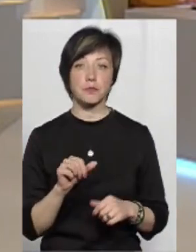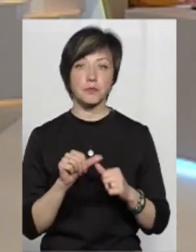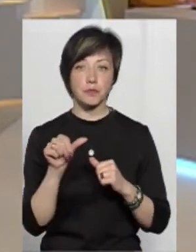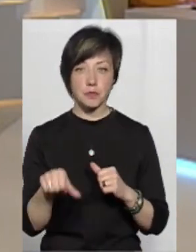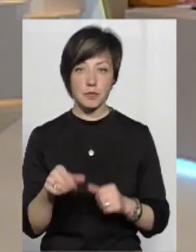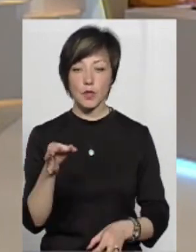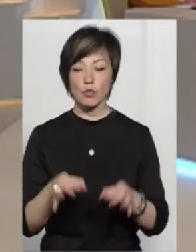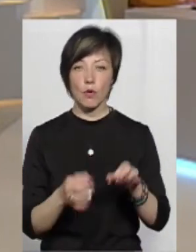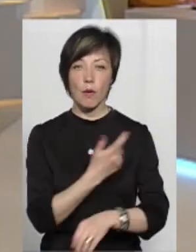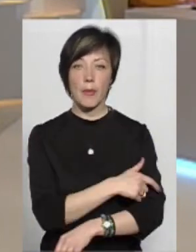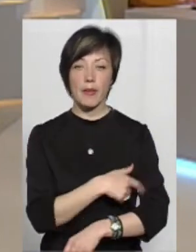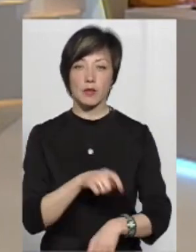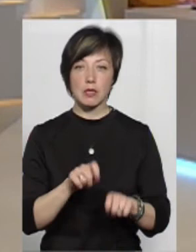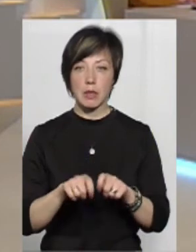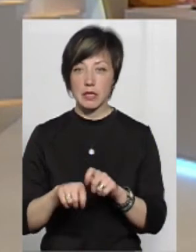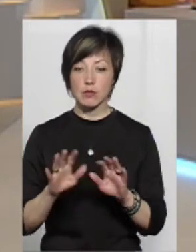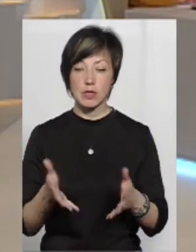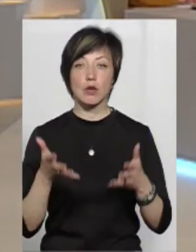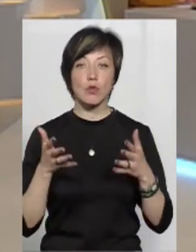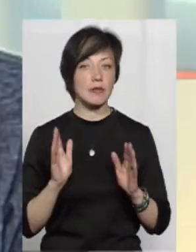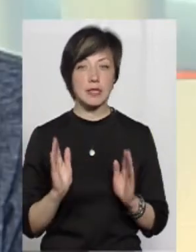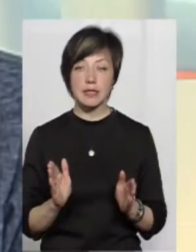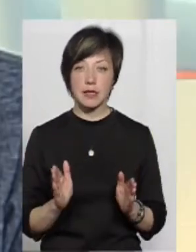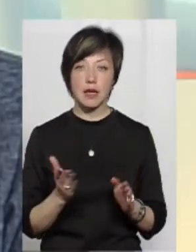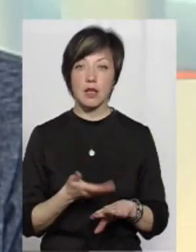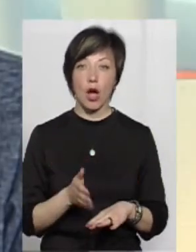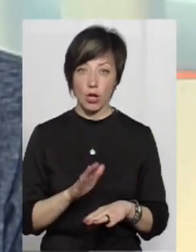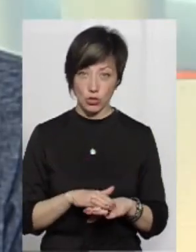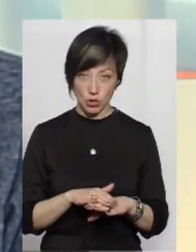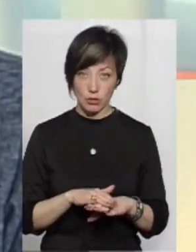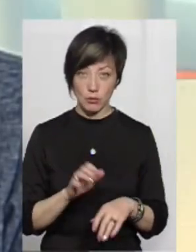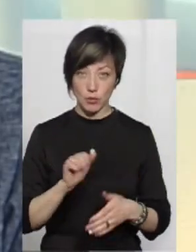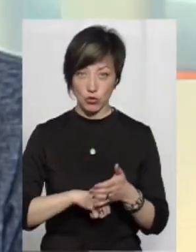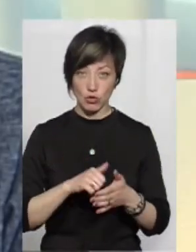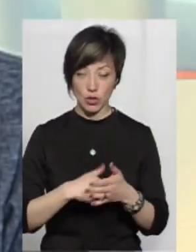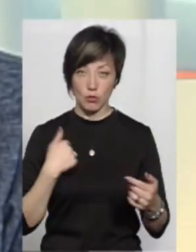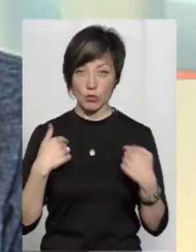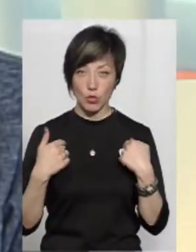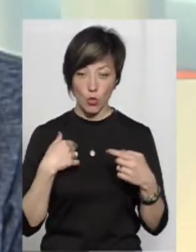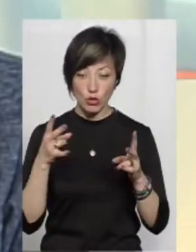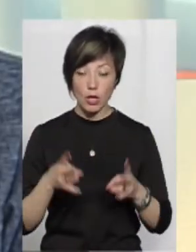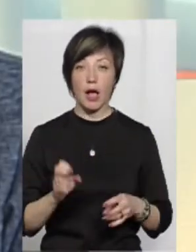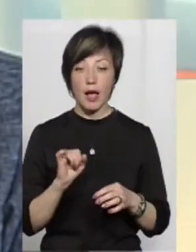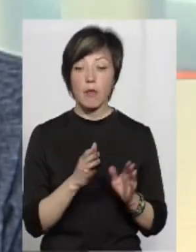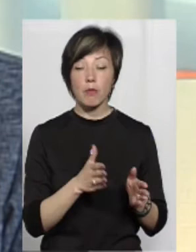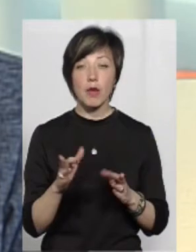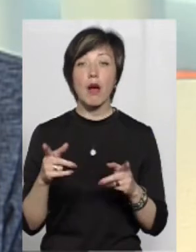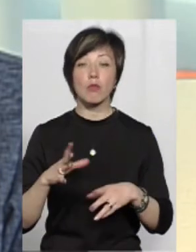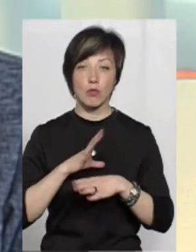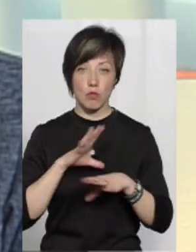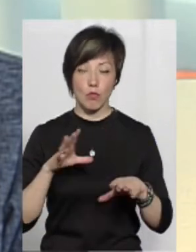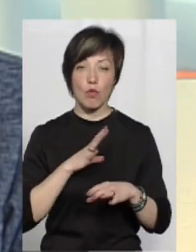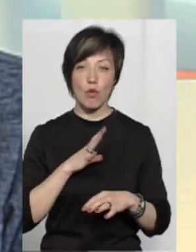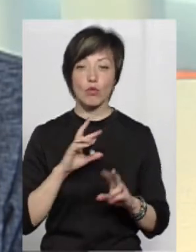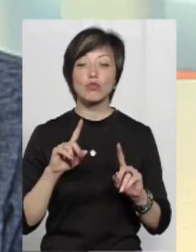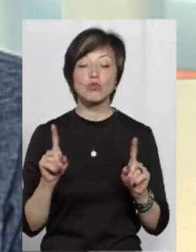зокрема, судово-медичні експертизи, де буде з'ясовуватись не тільки тяжкість спричинних тілесних ушкоджень, але і механізм їх спричинення.